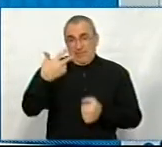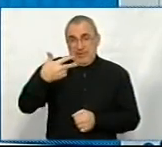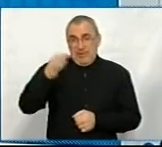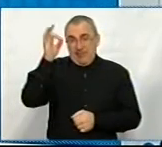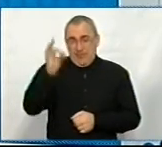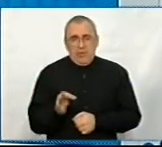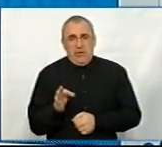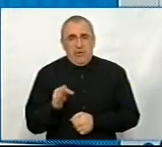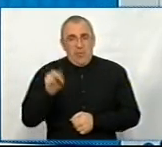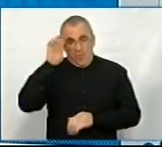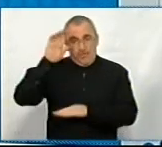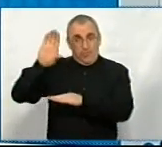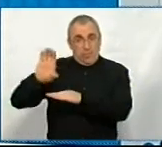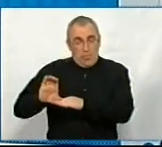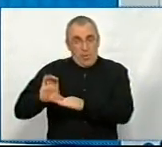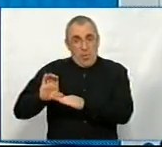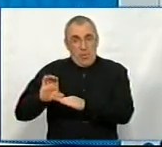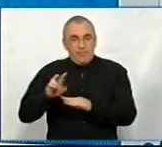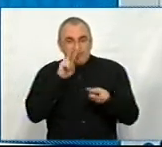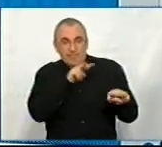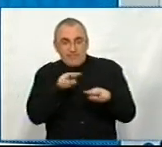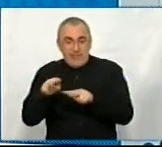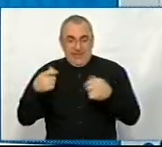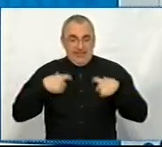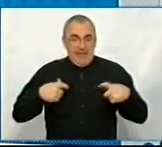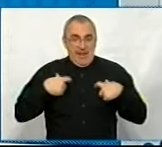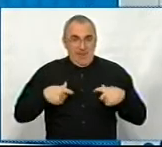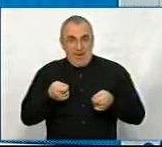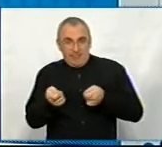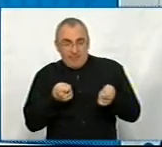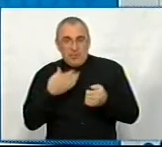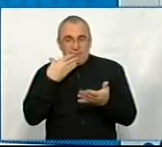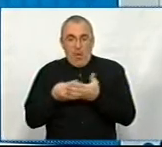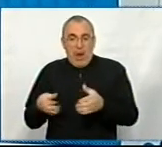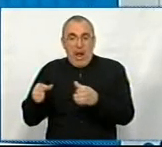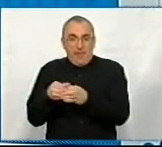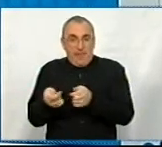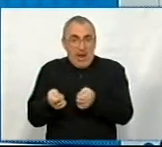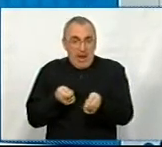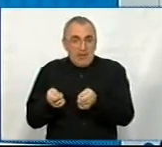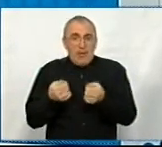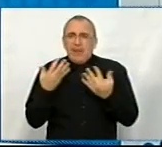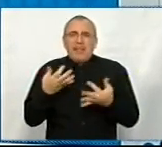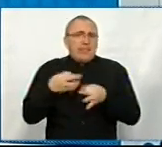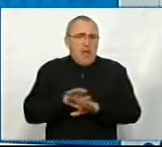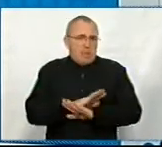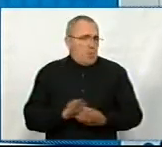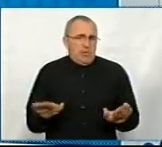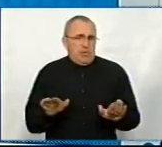бюджету на утримання себе і свого апарату, що не допустимо. Деякі